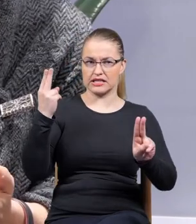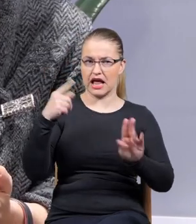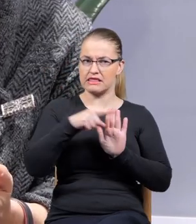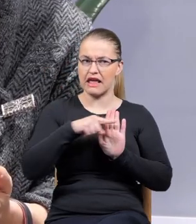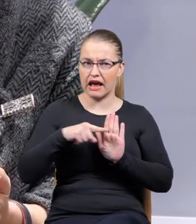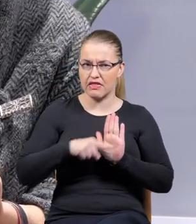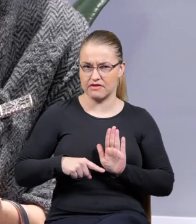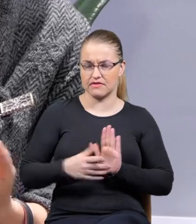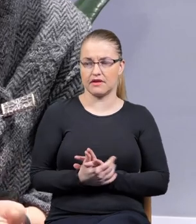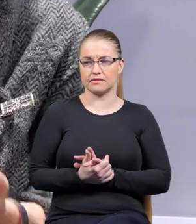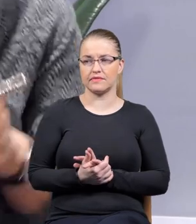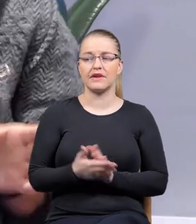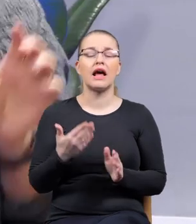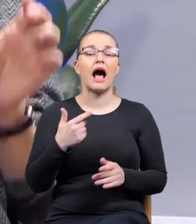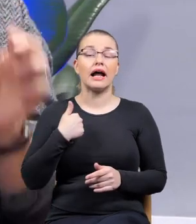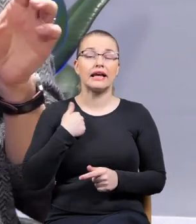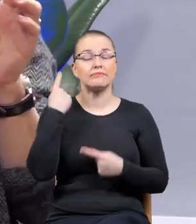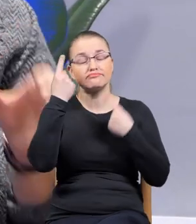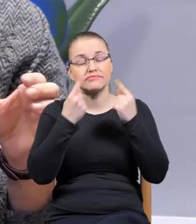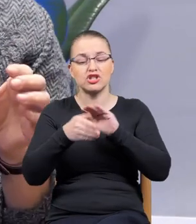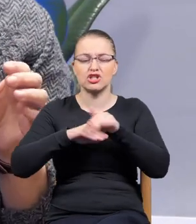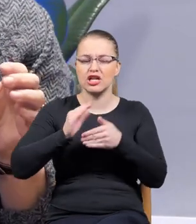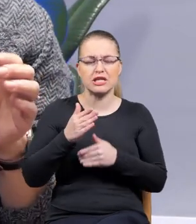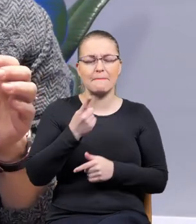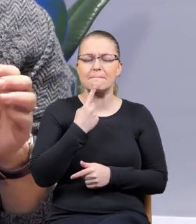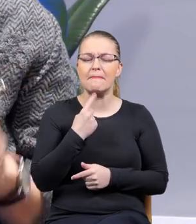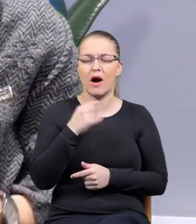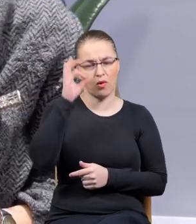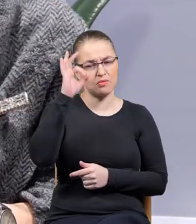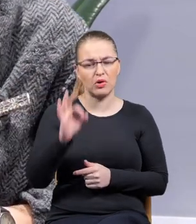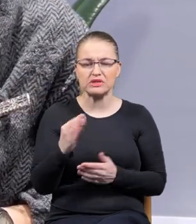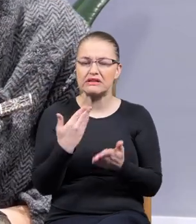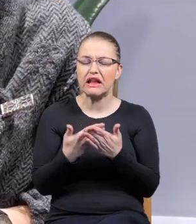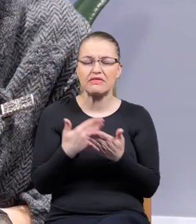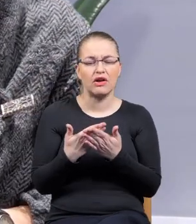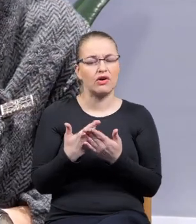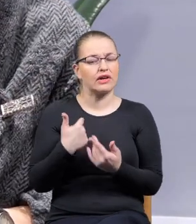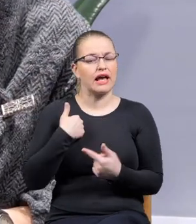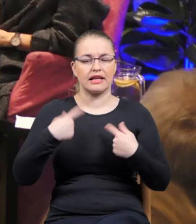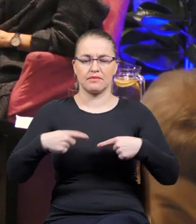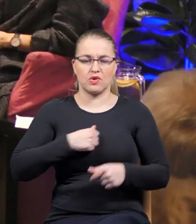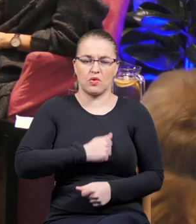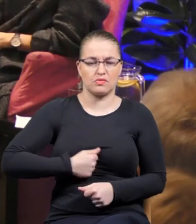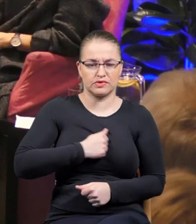negatywną reakcją. Na szczęście to był mały procent i jakoś się specjalnie tym nie przejęłam.